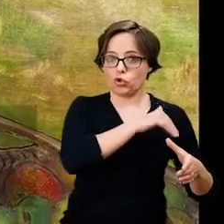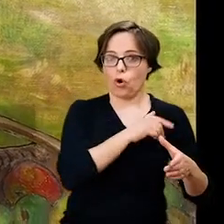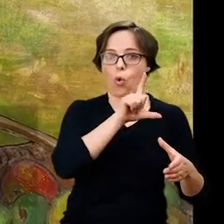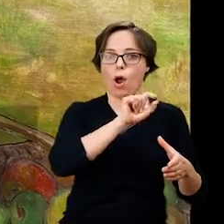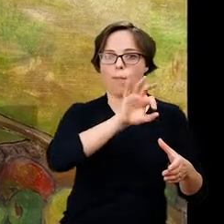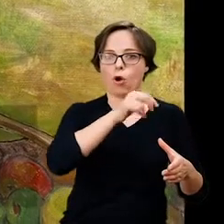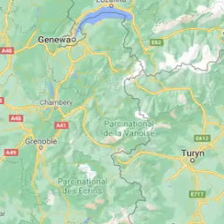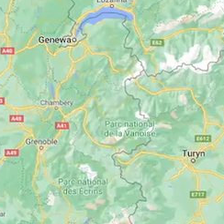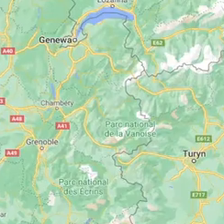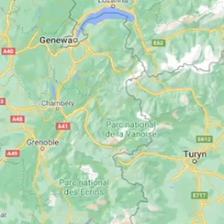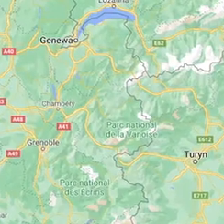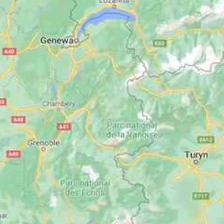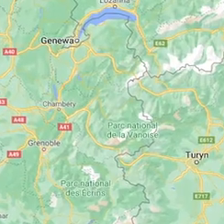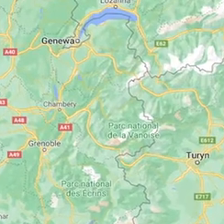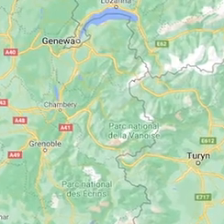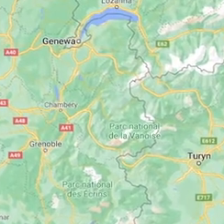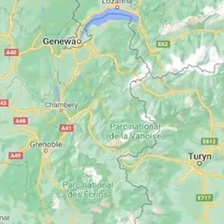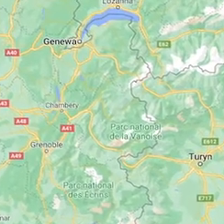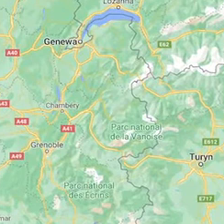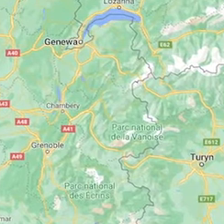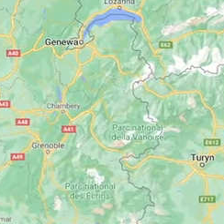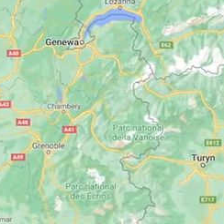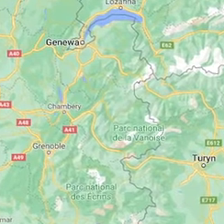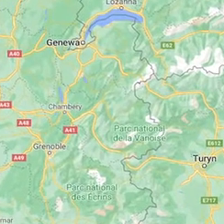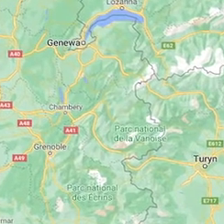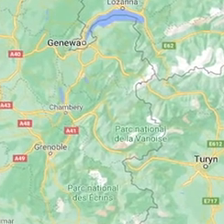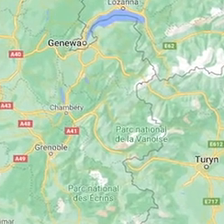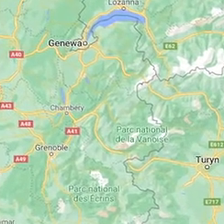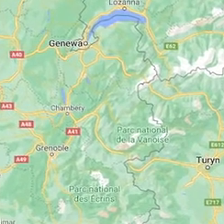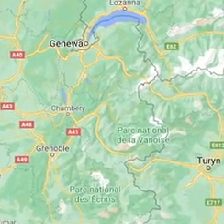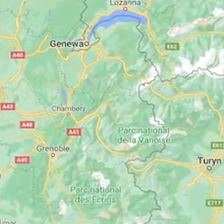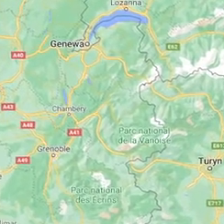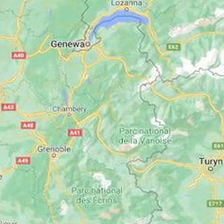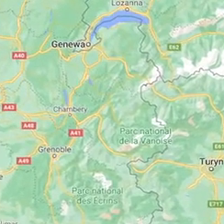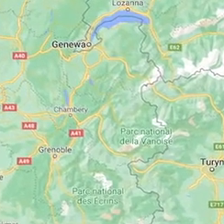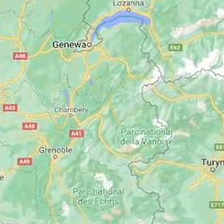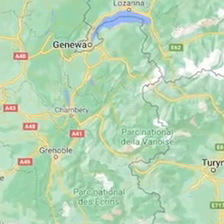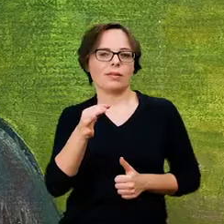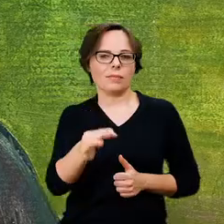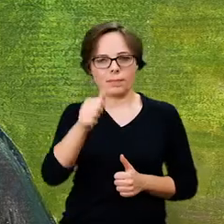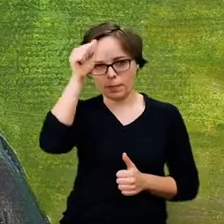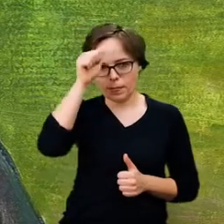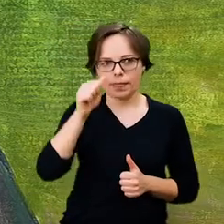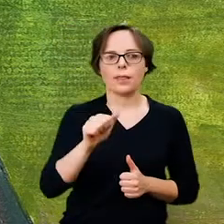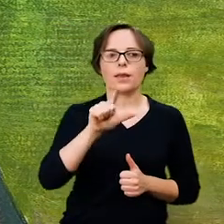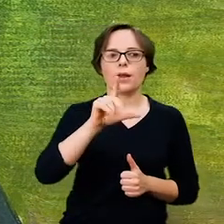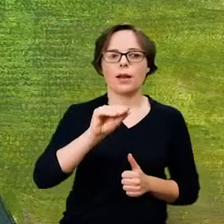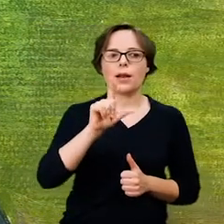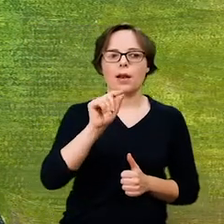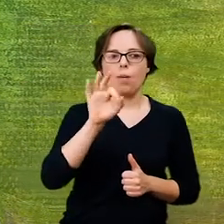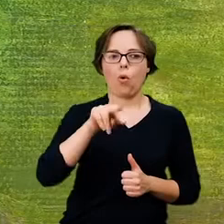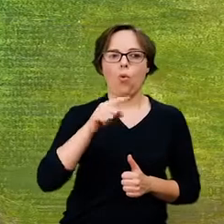Szkoły Pontaven, osiadając na stałe w bretońskiej miejscowości Le Poultu i przejmując